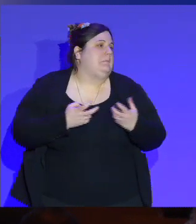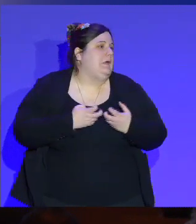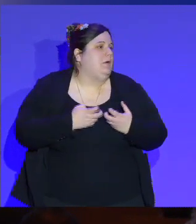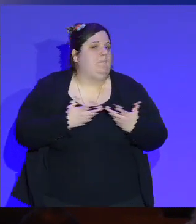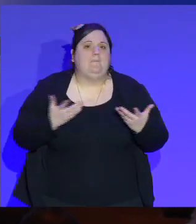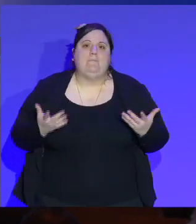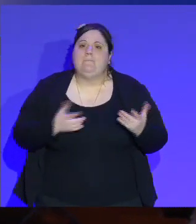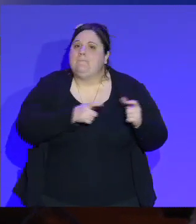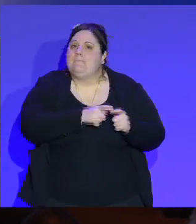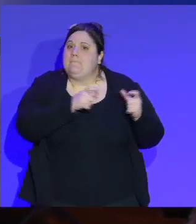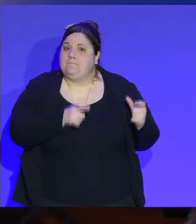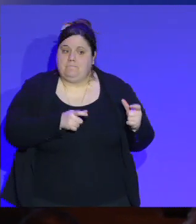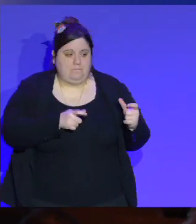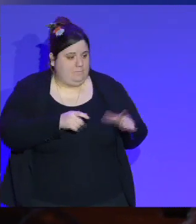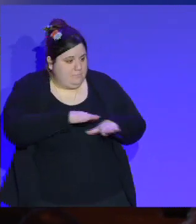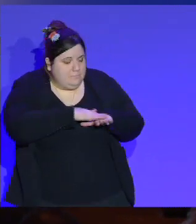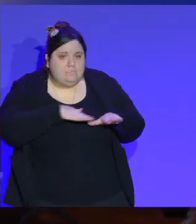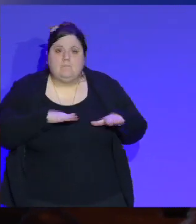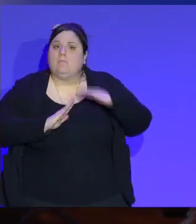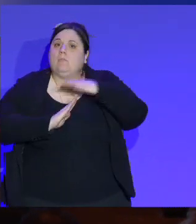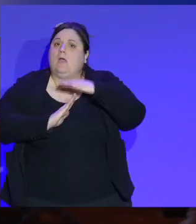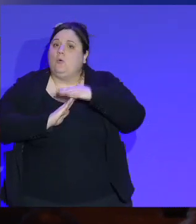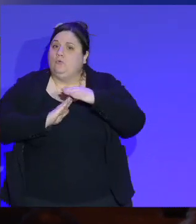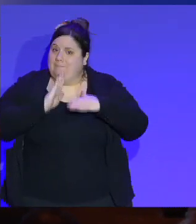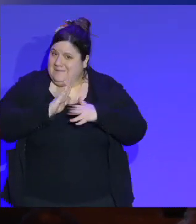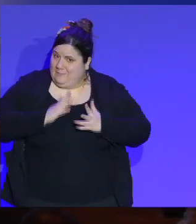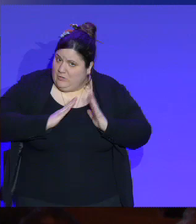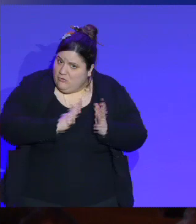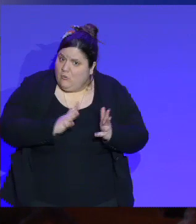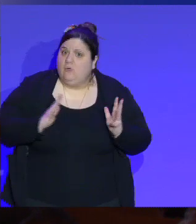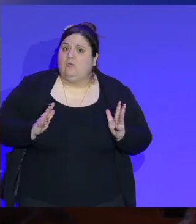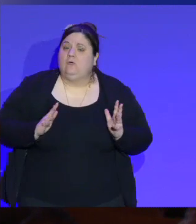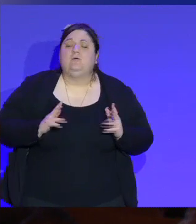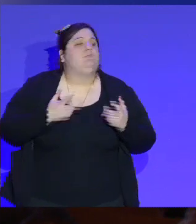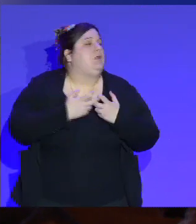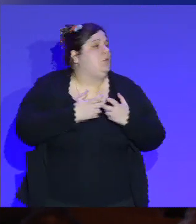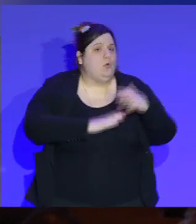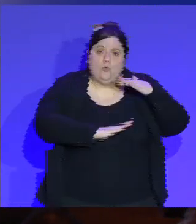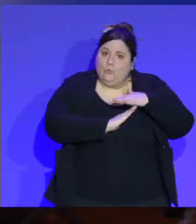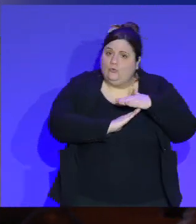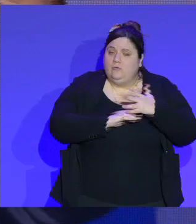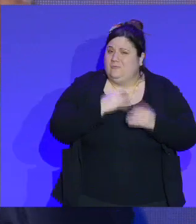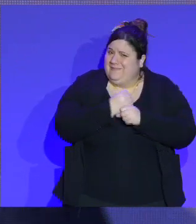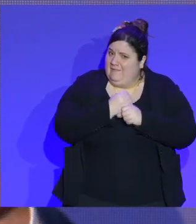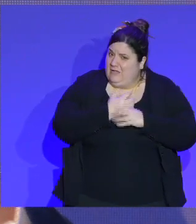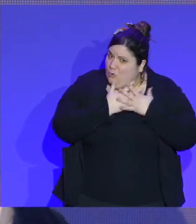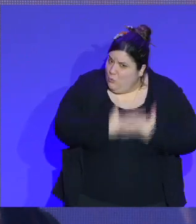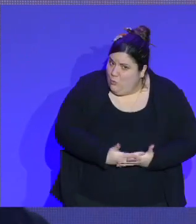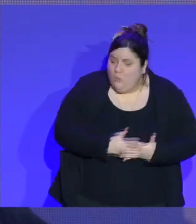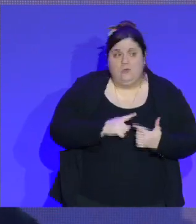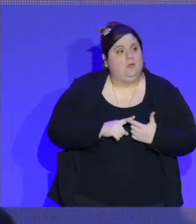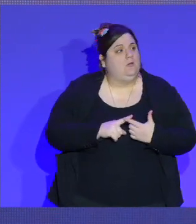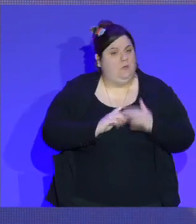fond engagement, comme on a des comptes pénibilité, comme on a des comptes formation, on pourrait avoir un compte